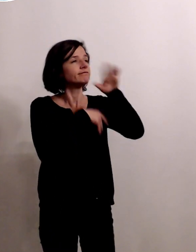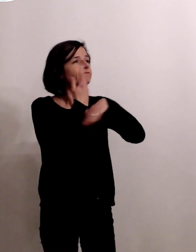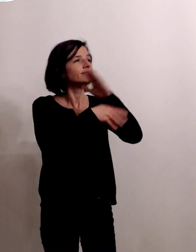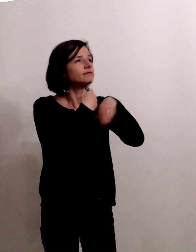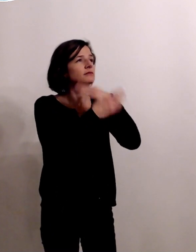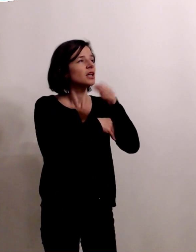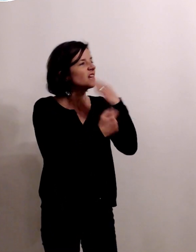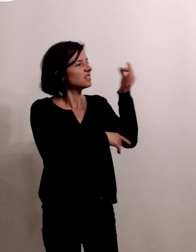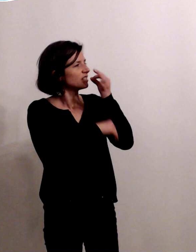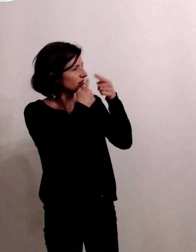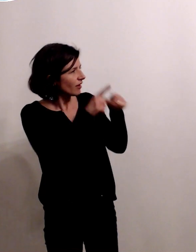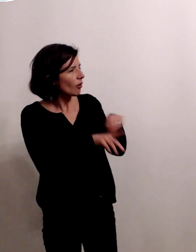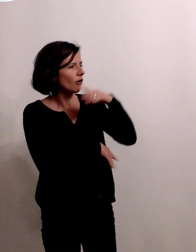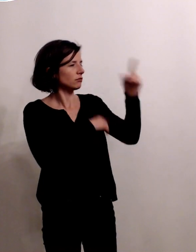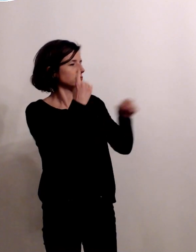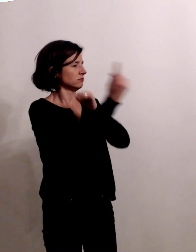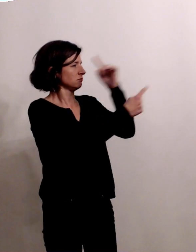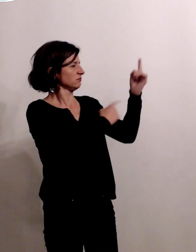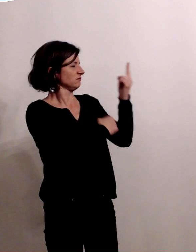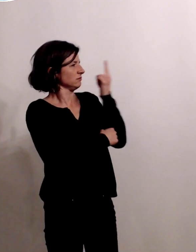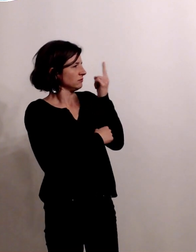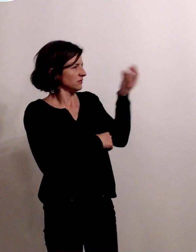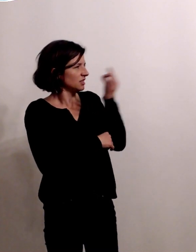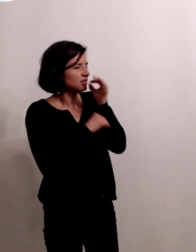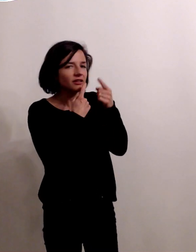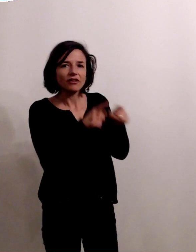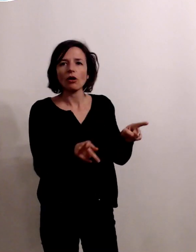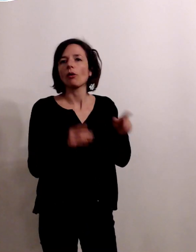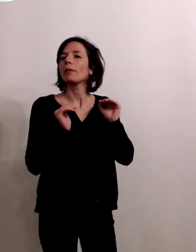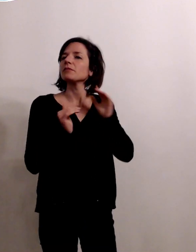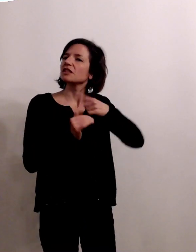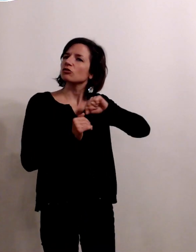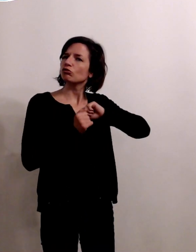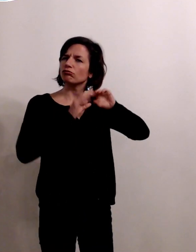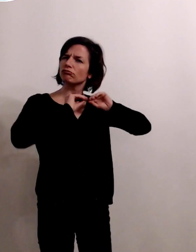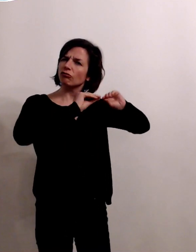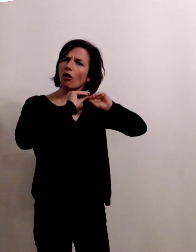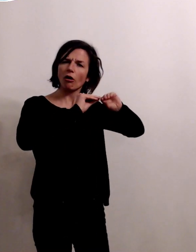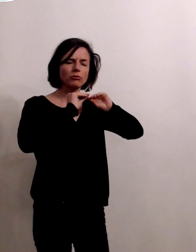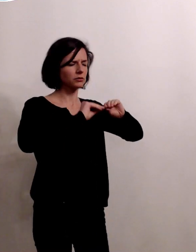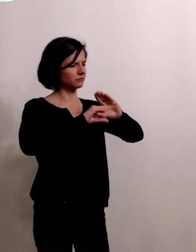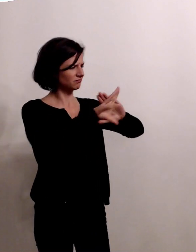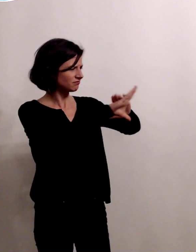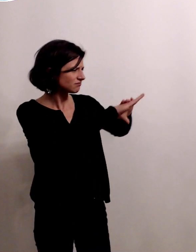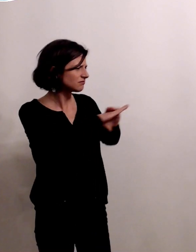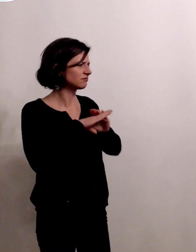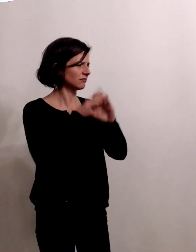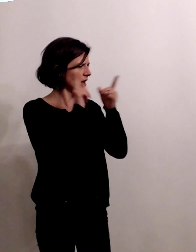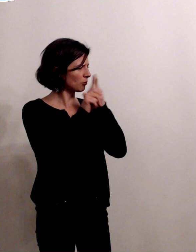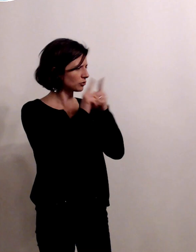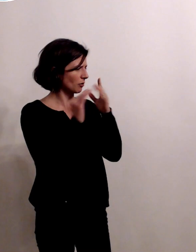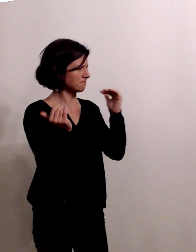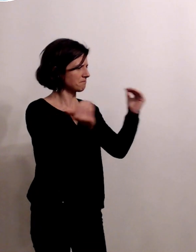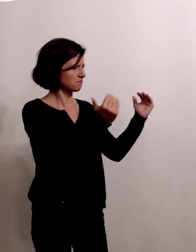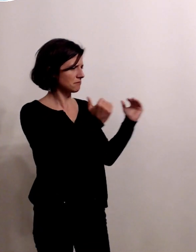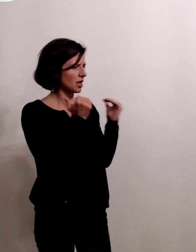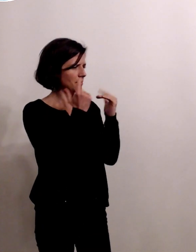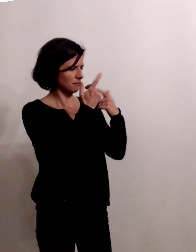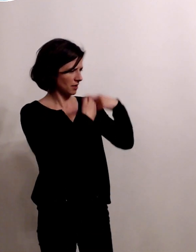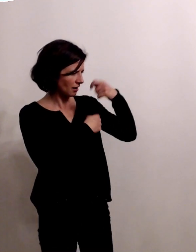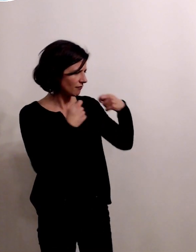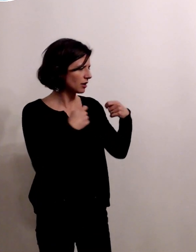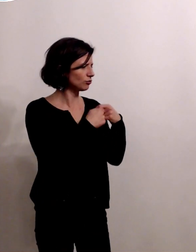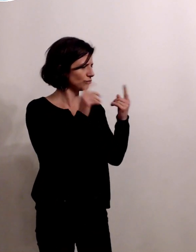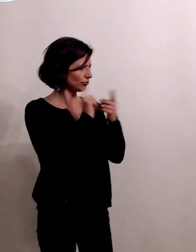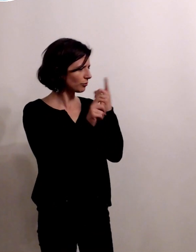place des dispositifs de formation des points d'évaluation des réajustements